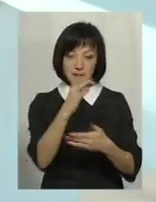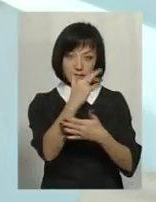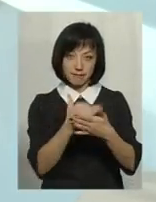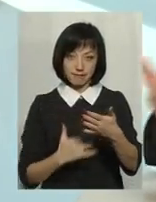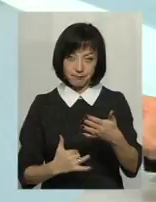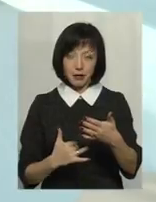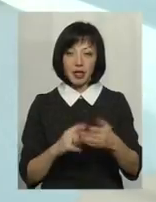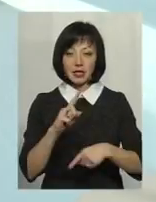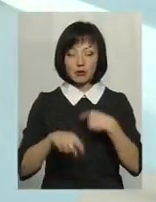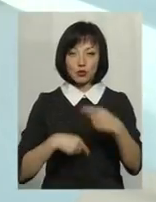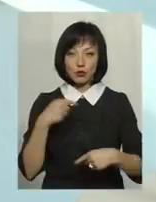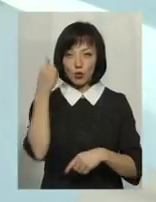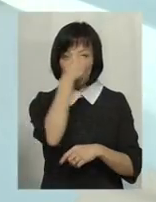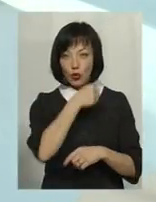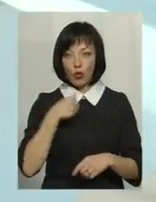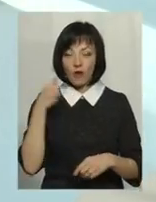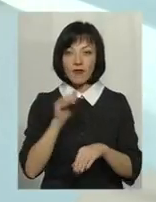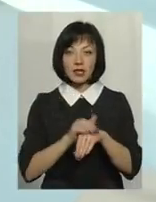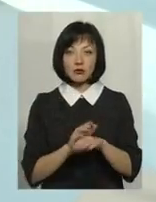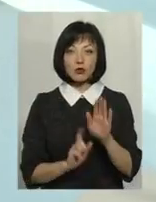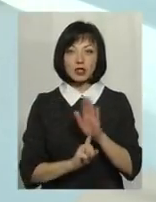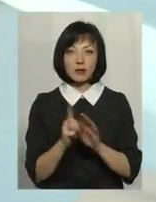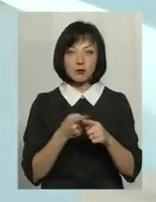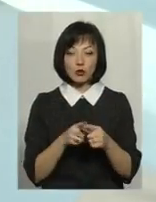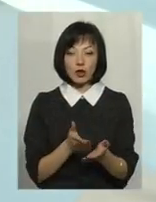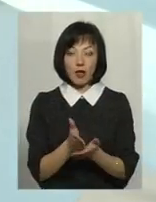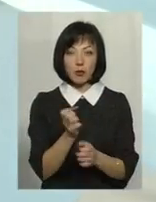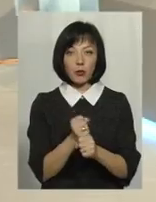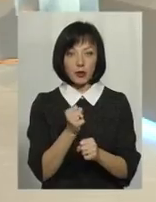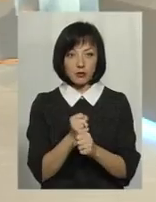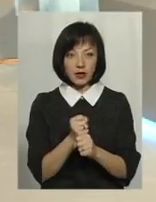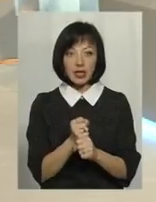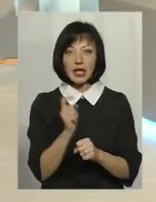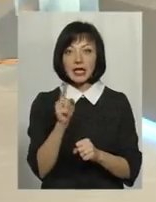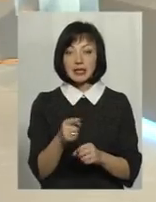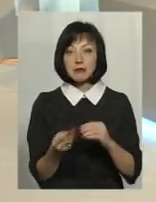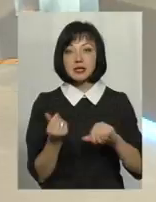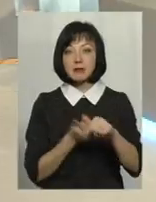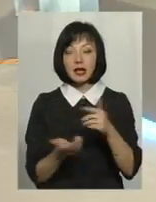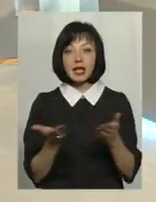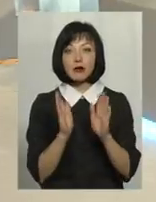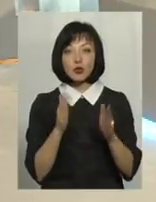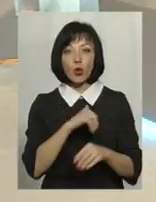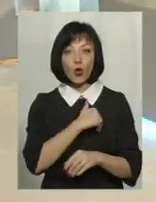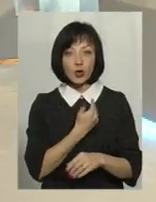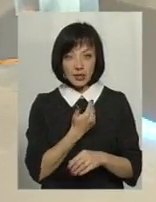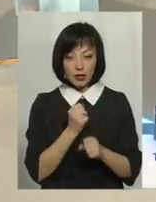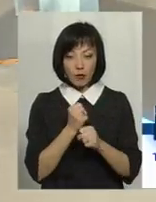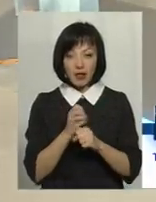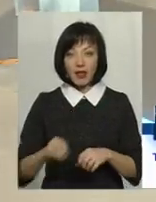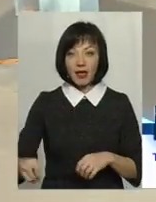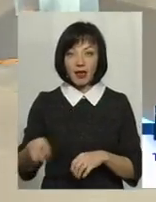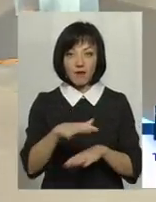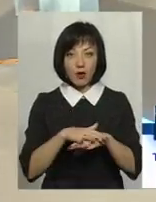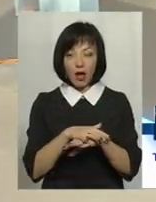і ми з наступного року вже фактично почнемо цьому напрямку працювати. Ті підприємці, які, власне, будуть хотіти виходити на європейський